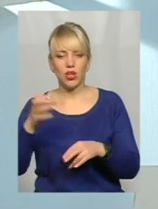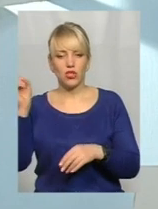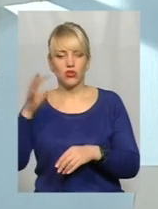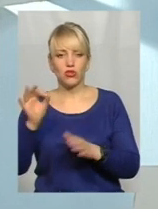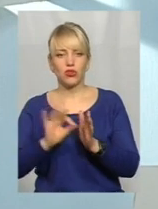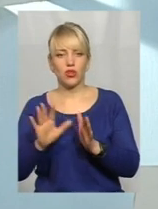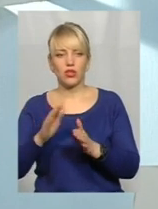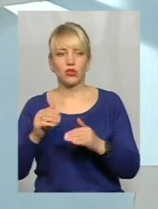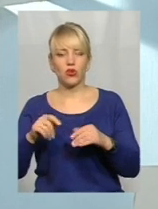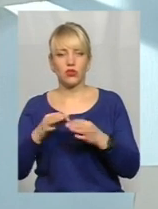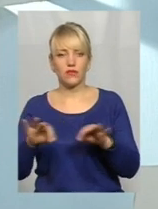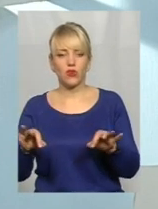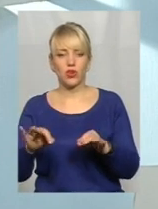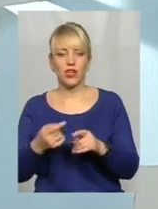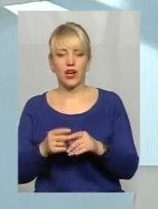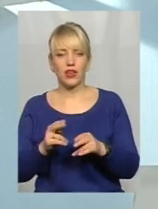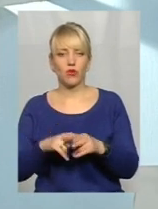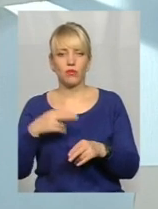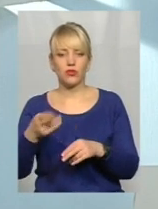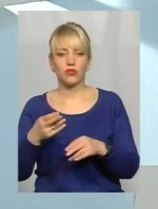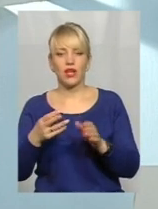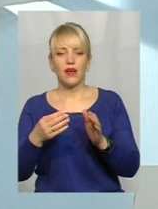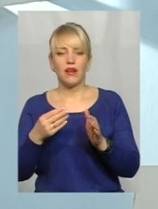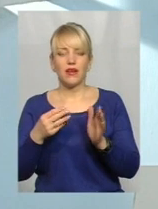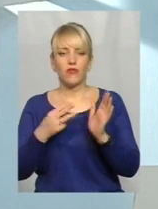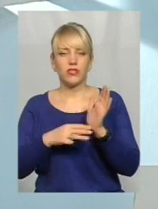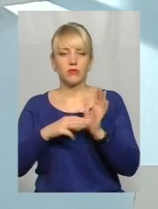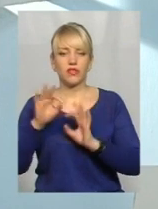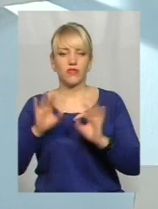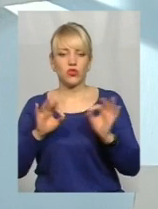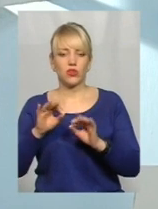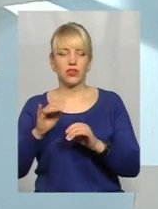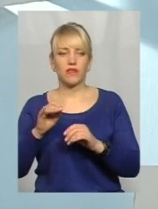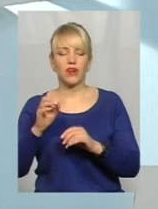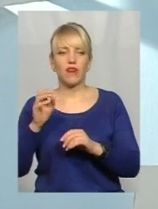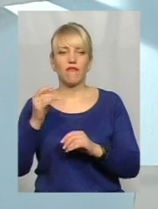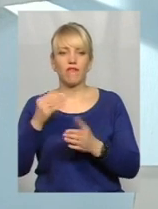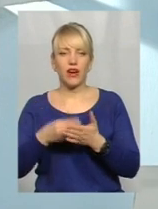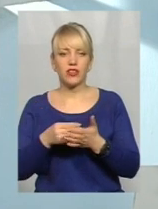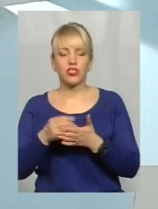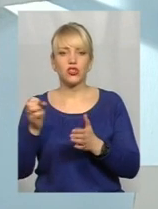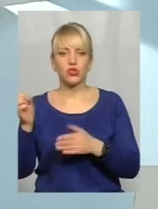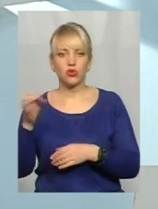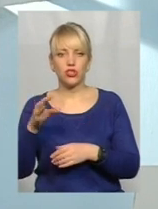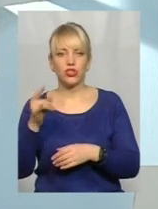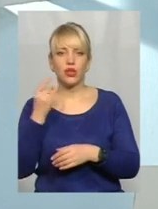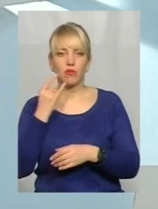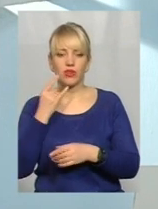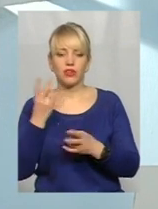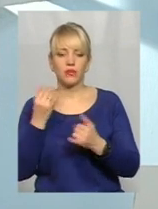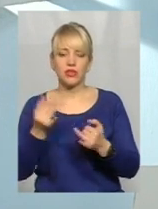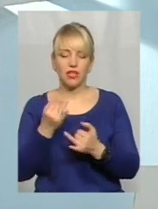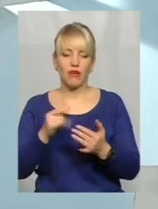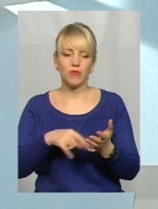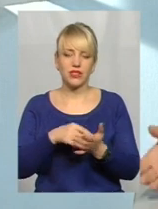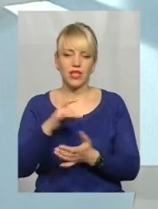компенсувати 10% вартості сонячних панелей. І треба просто цікавитись в міських радах, в селищних